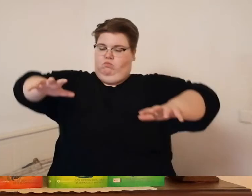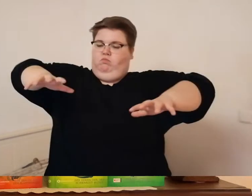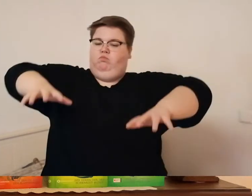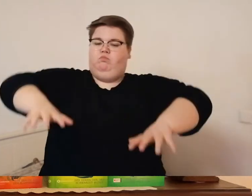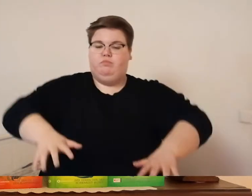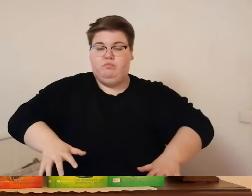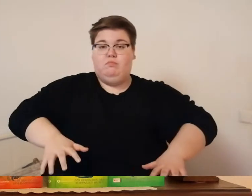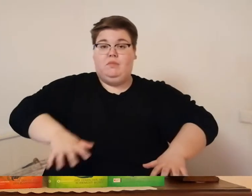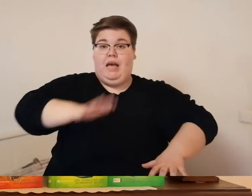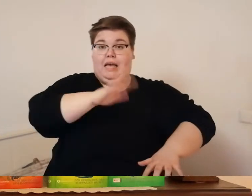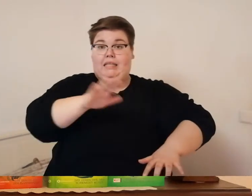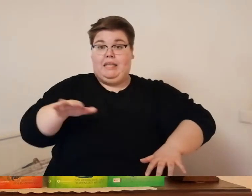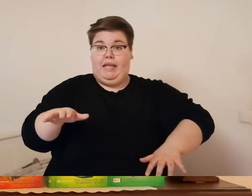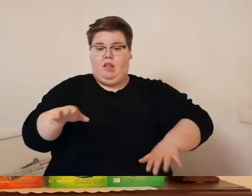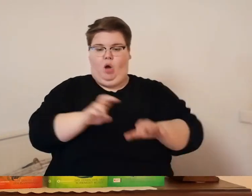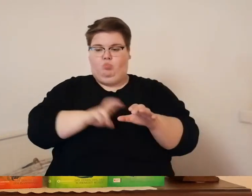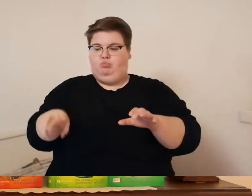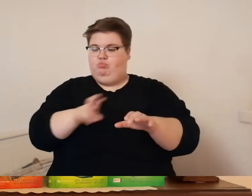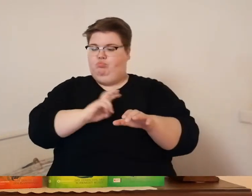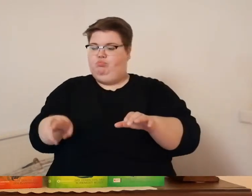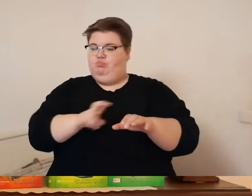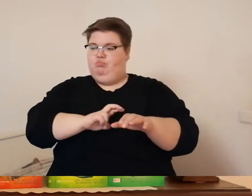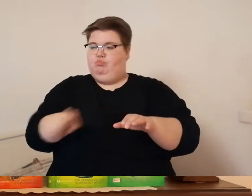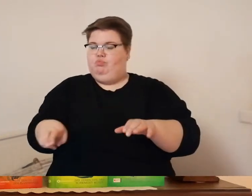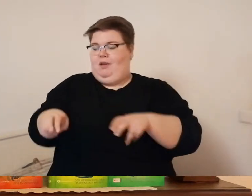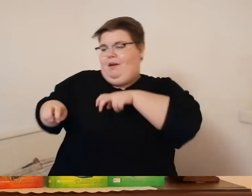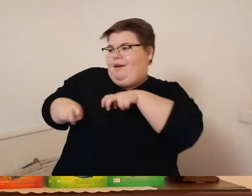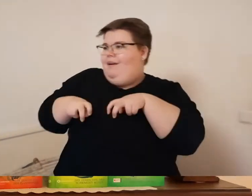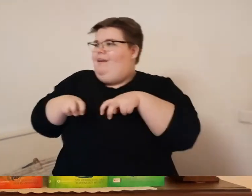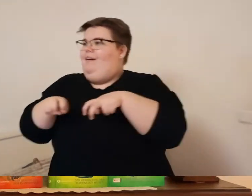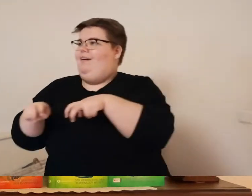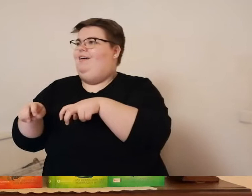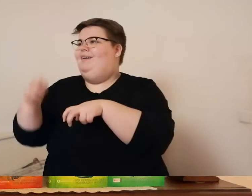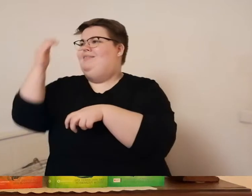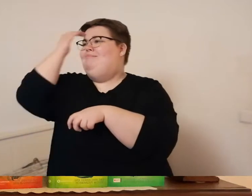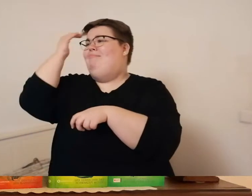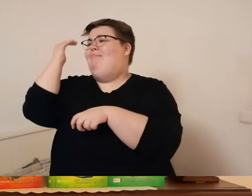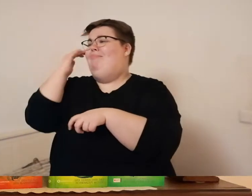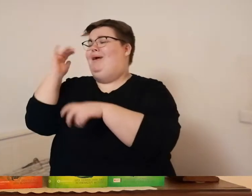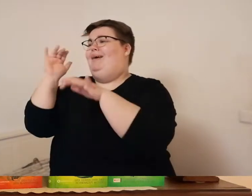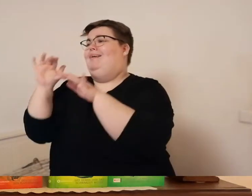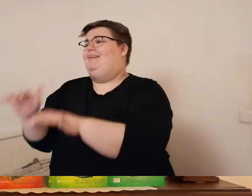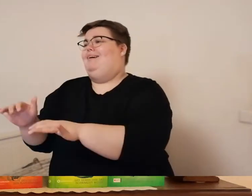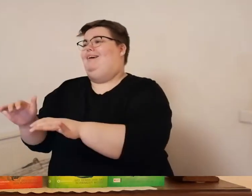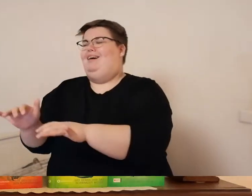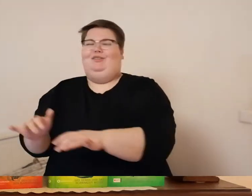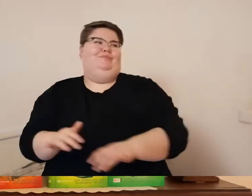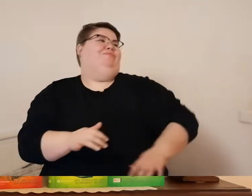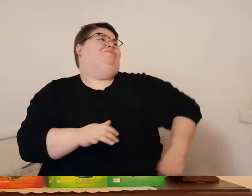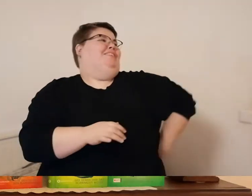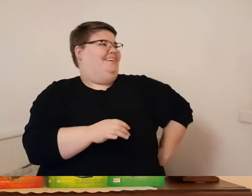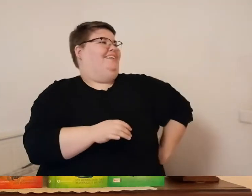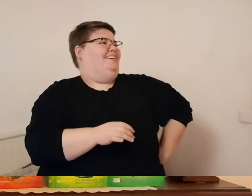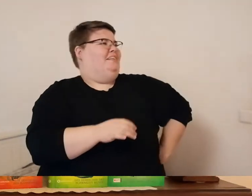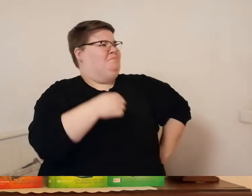von ihrem rücken sofort liefen sie zu bengt der sich auf einen stock stützte und den grinsenden entgegen blickte ich dachte schon